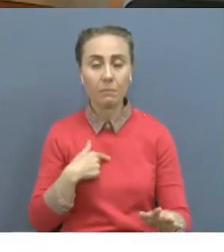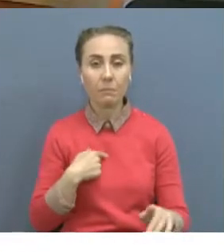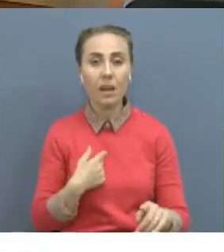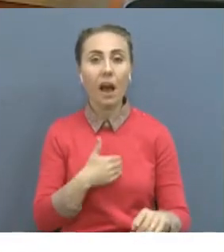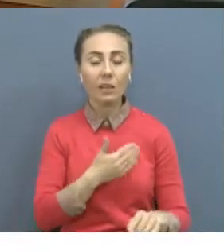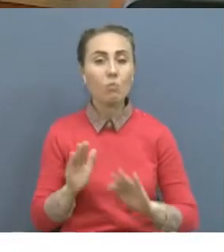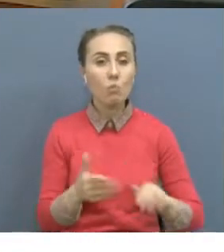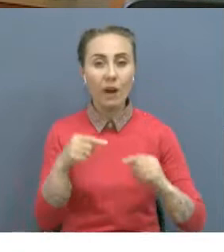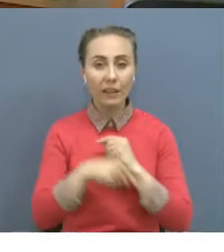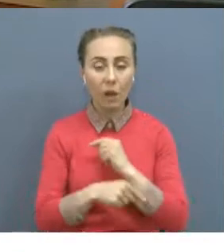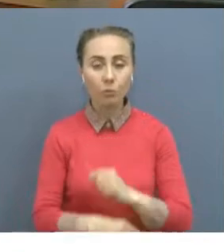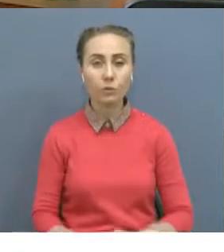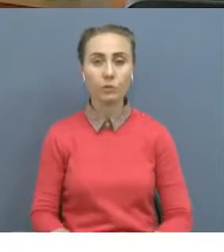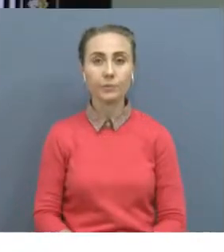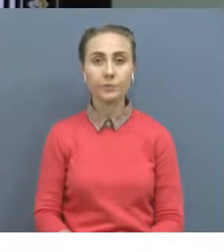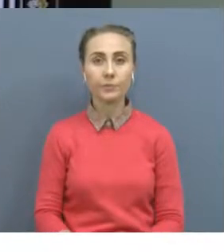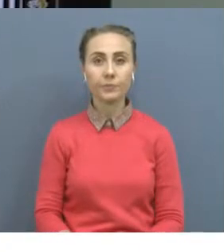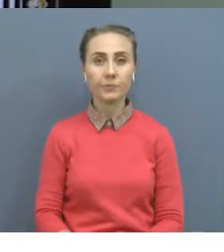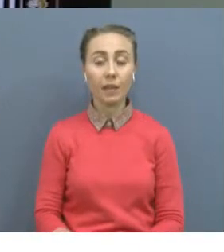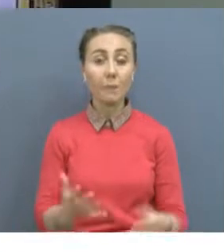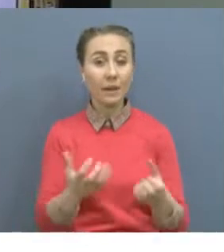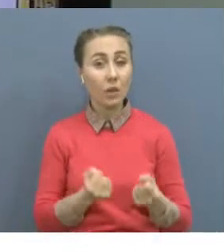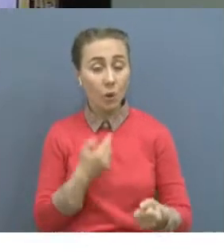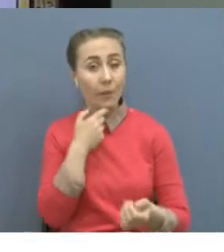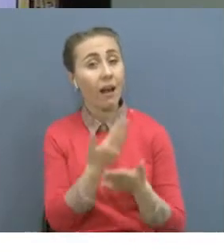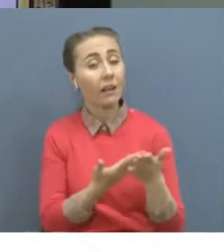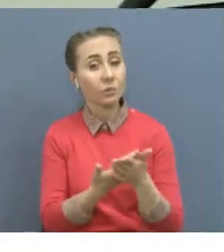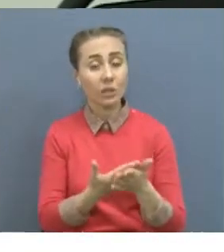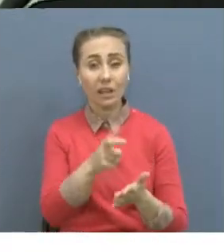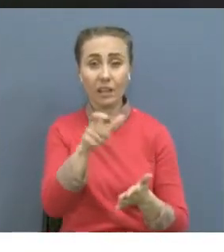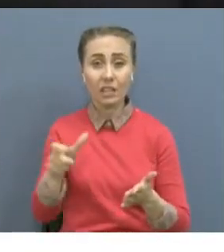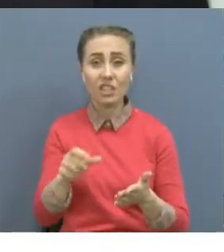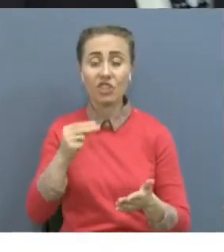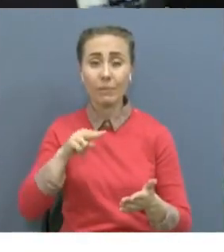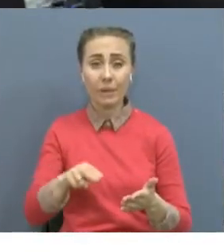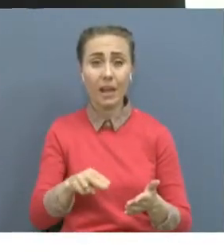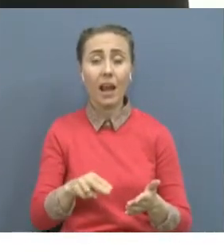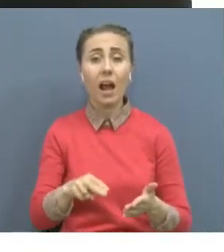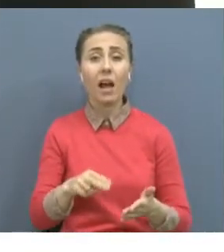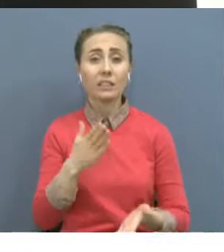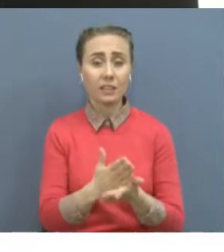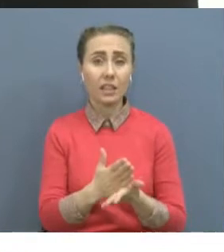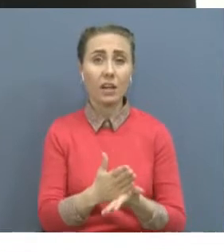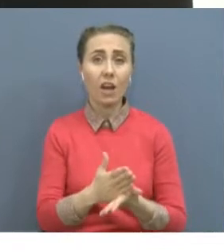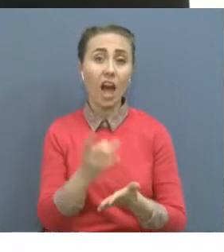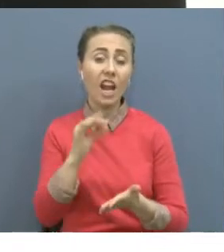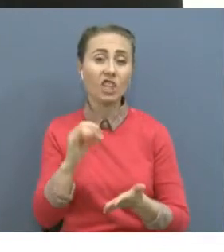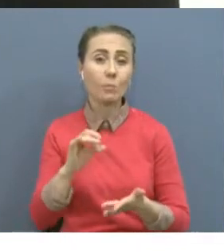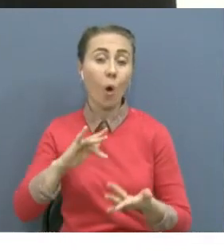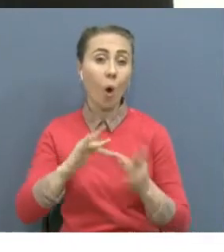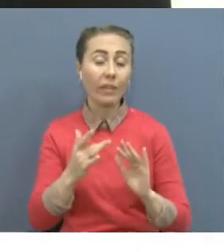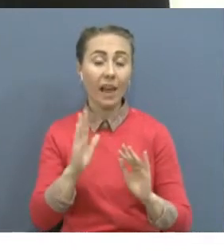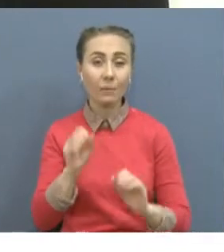Төтінші жағдай режимі кезінде әзаматтардық қабылдау және әкенестер беру онлайн режимде жүргізілөт. Негізінде балларды